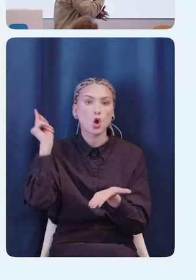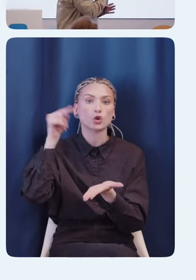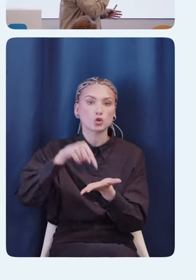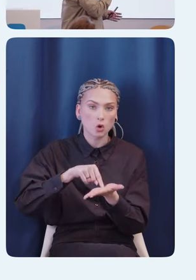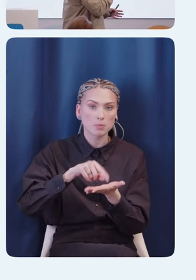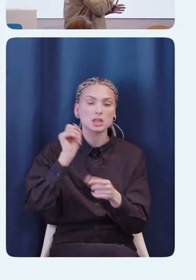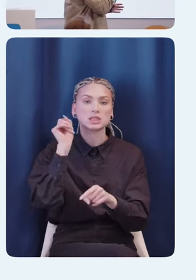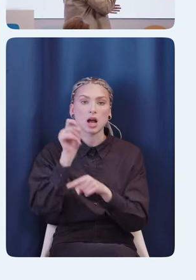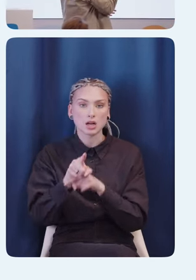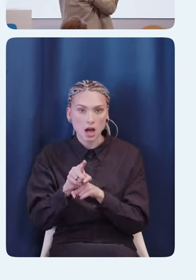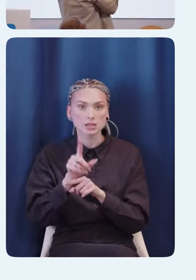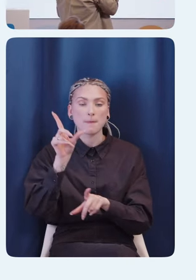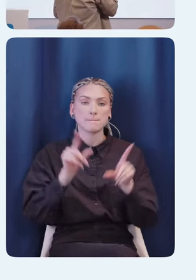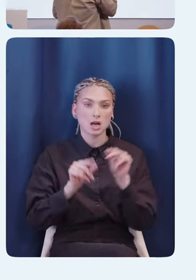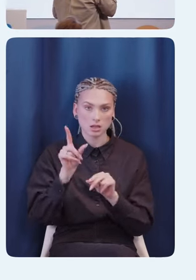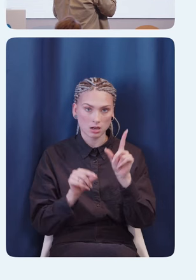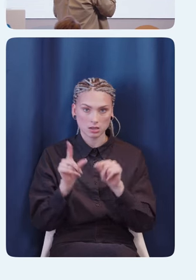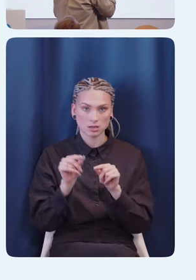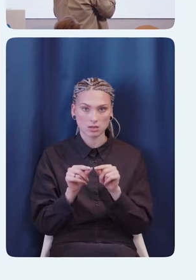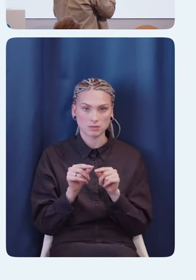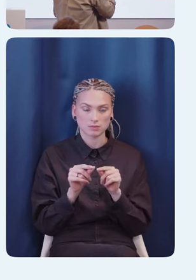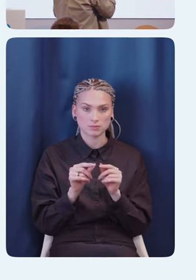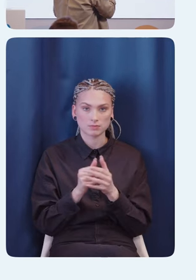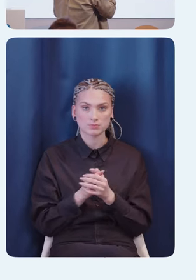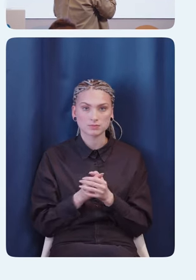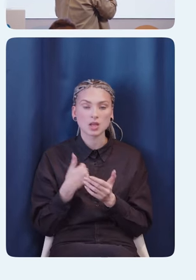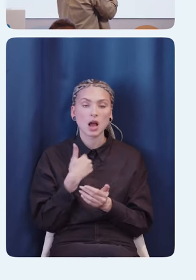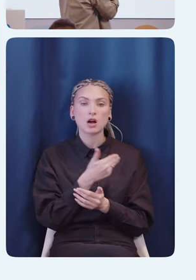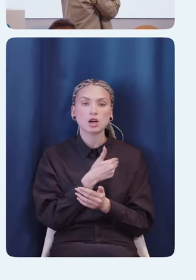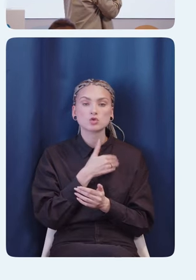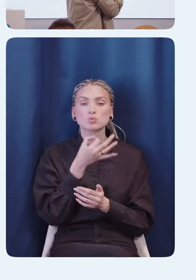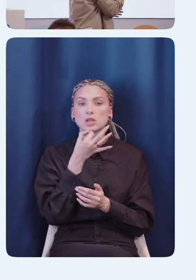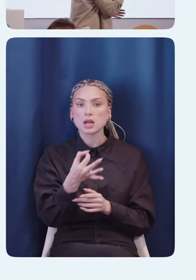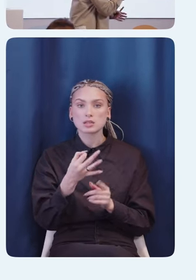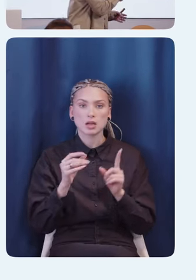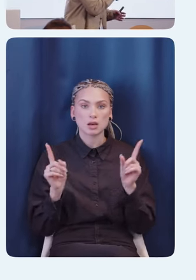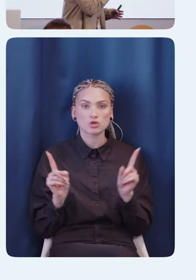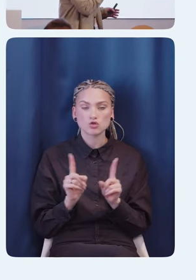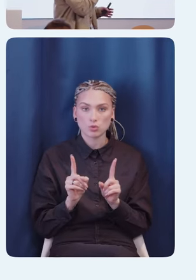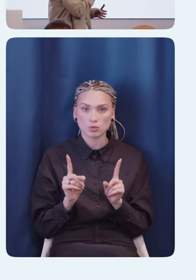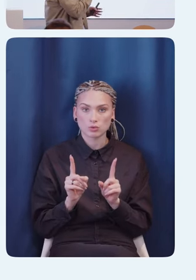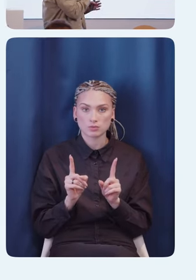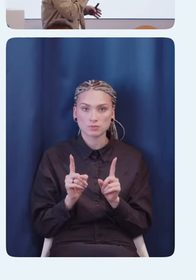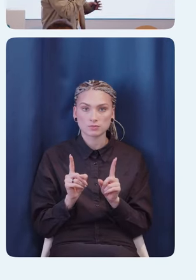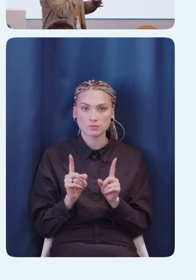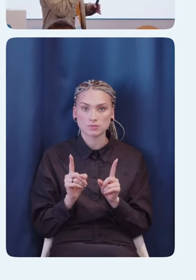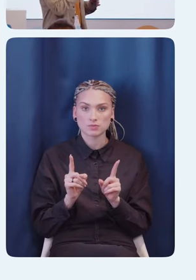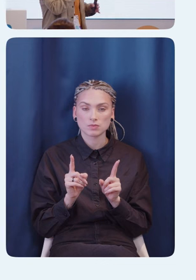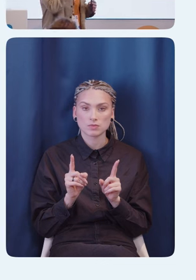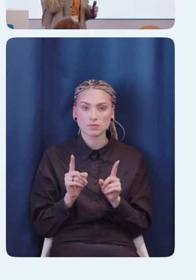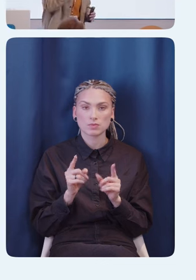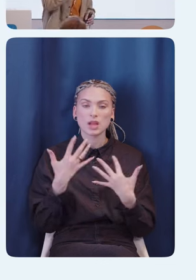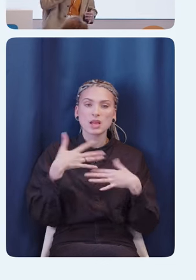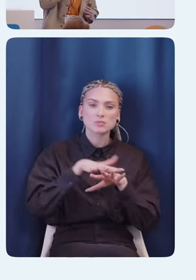кнопка по заказу молока, на дом, ну и тому подобное. То есть я хочу сказать, что UI accessibility